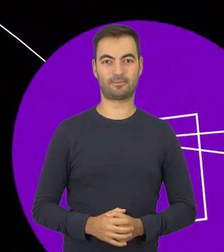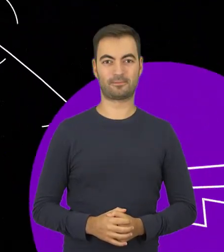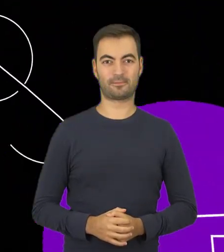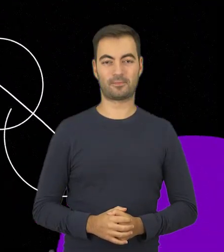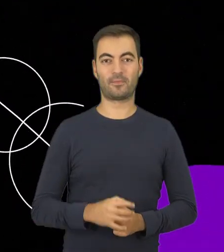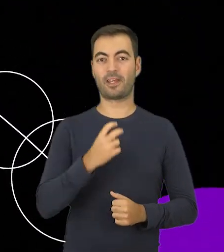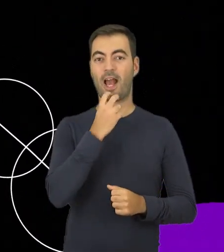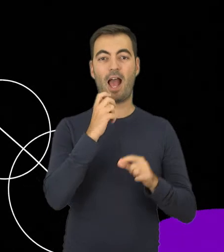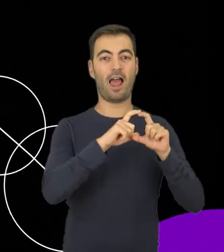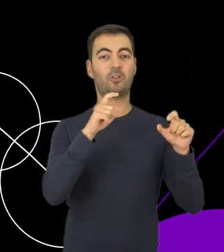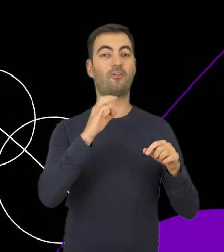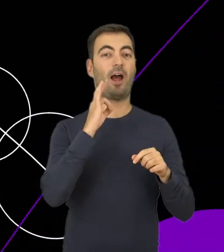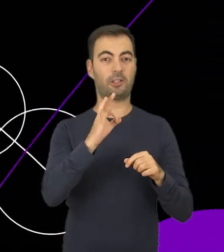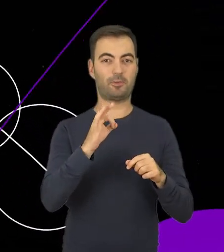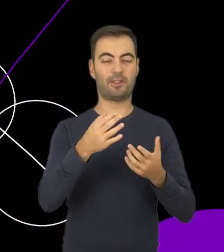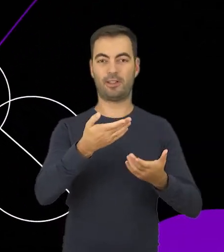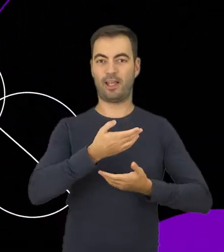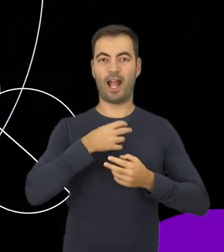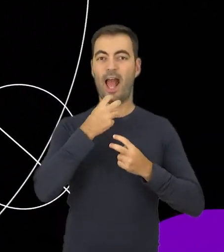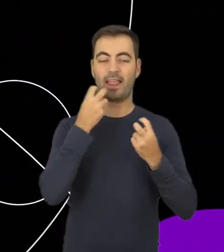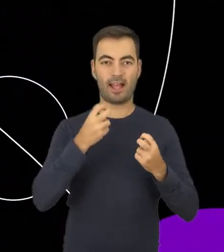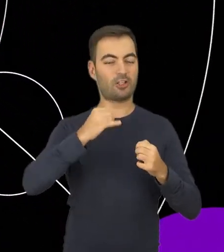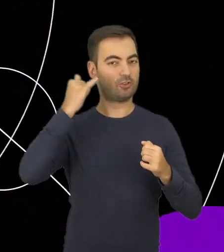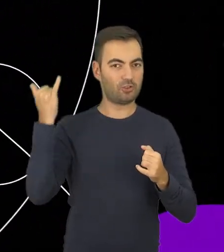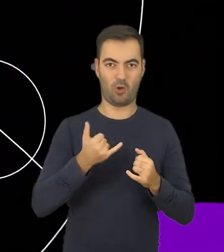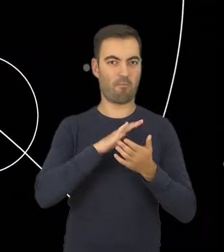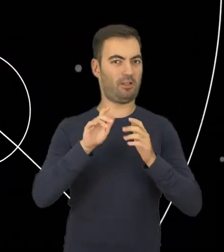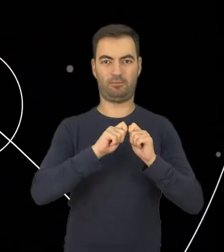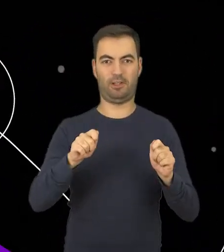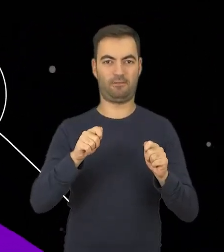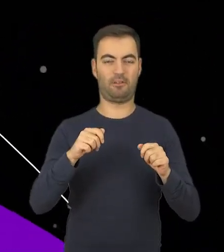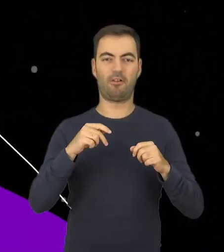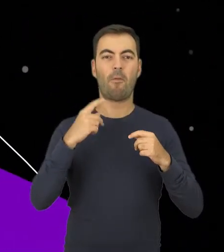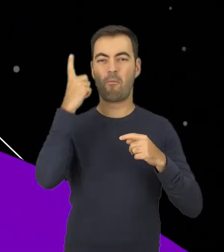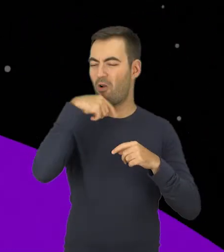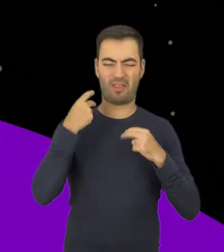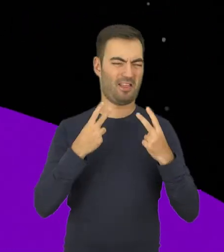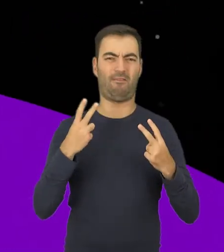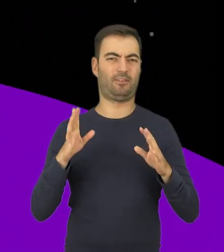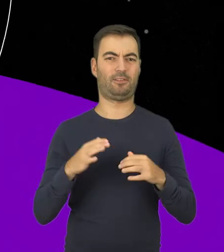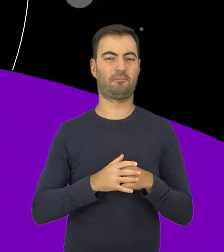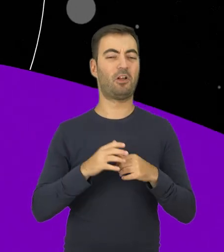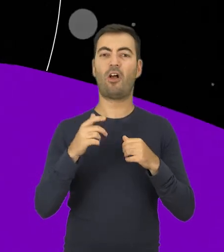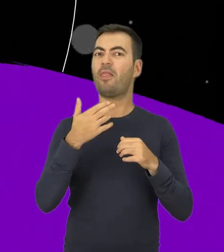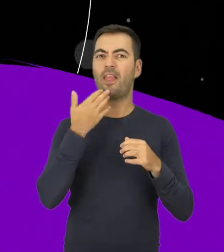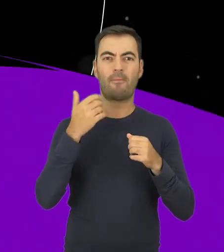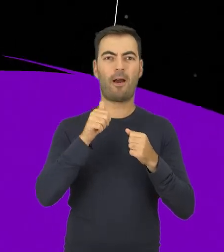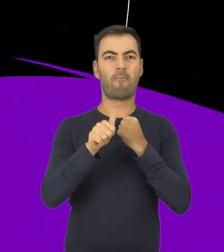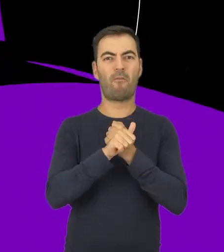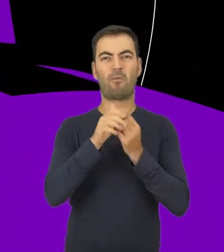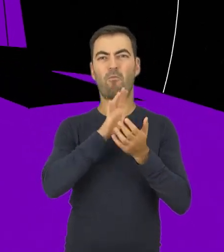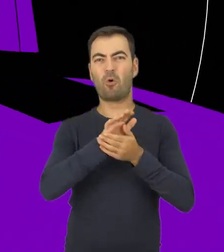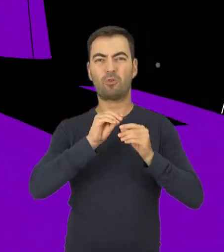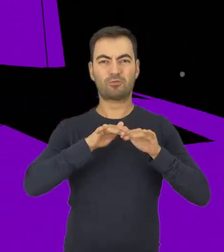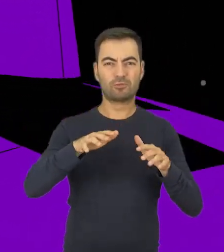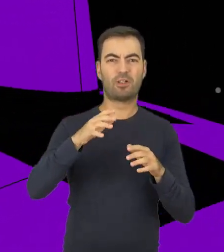Elektrownie jądrowe dostarczają energię w sposób ciągły, niezależnie od zjawisk pogodowych. Nie zanieczyszczają powietrza, nie